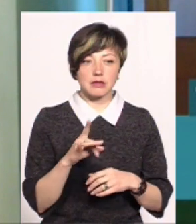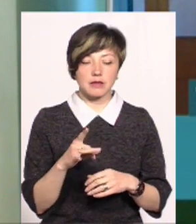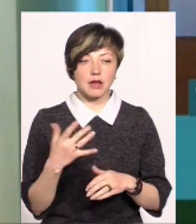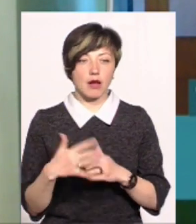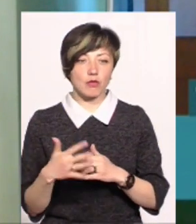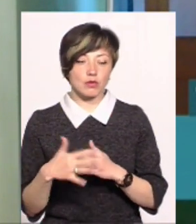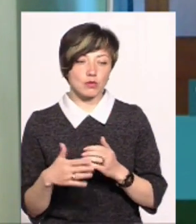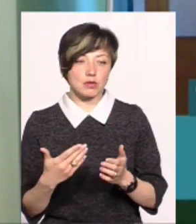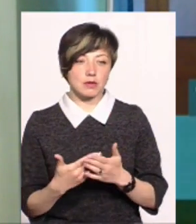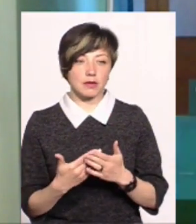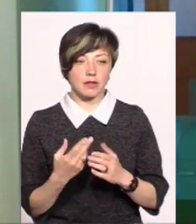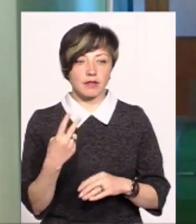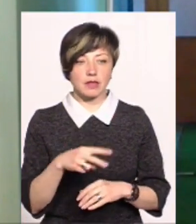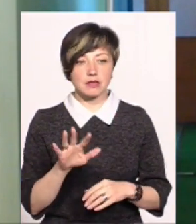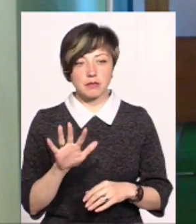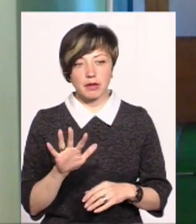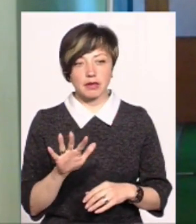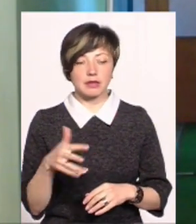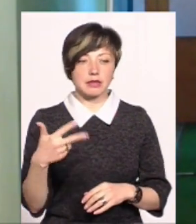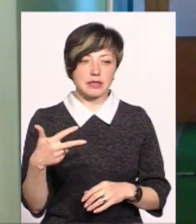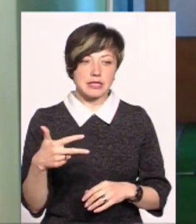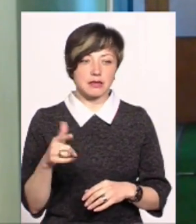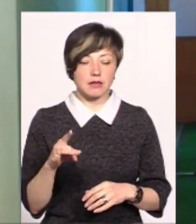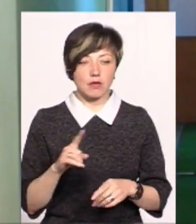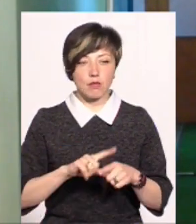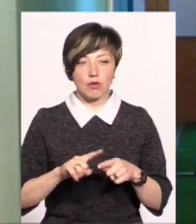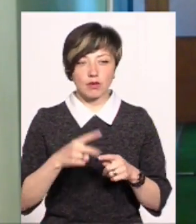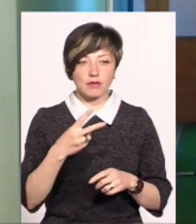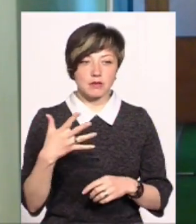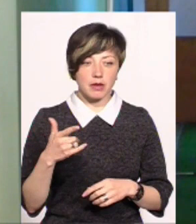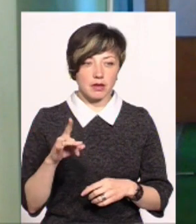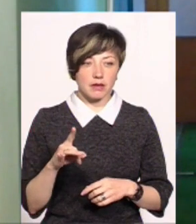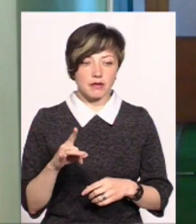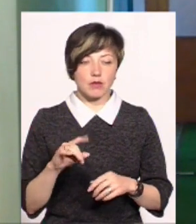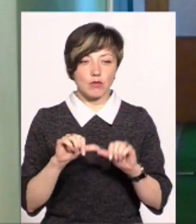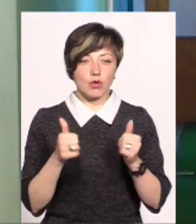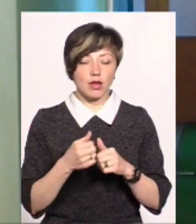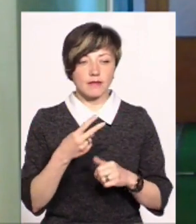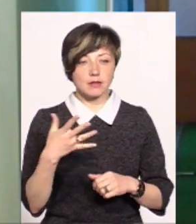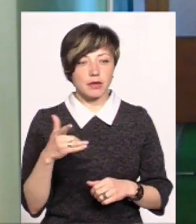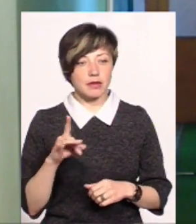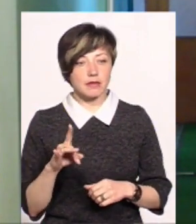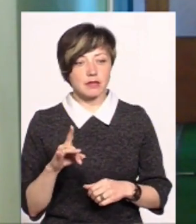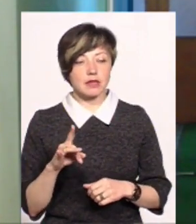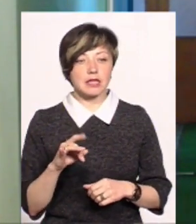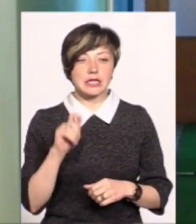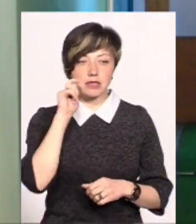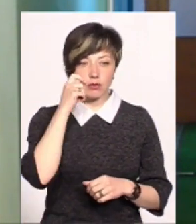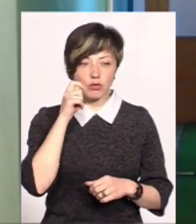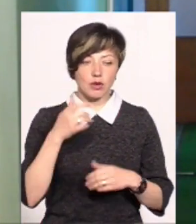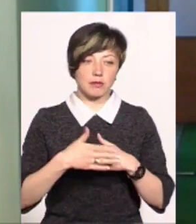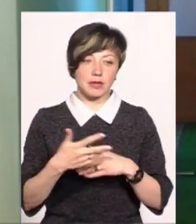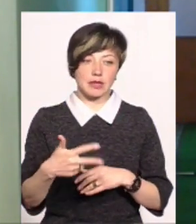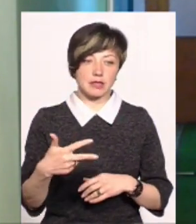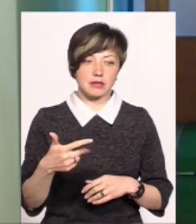капуста 25-30 гривень, морква 25 гривень, буряк 25 гривень, і цибуля ріпчаста